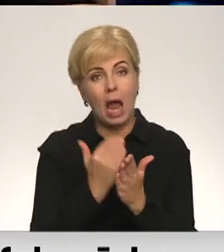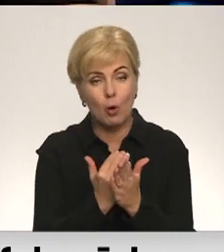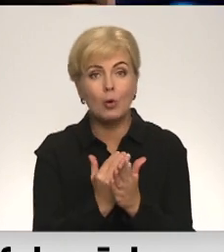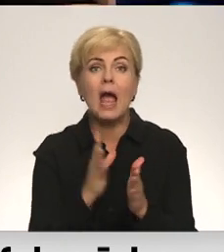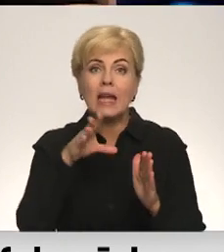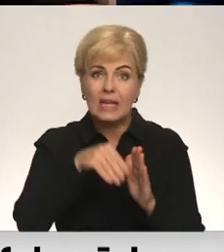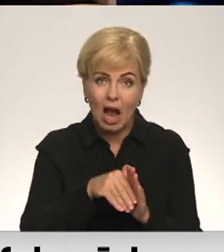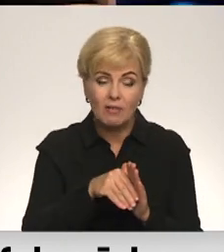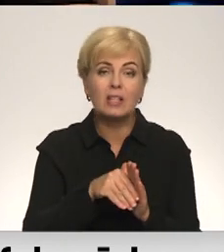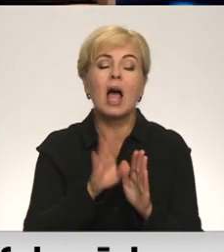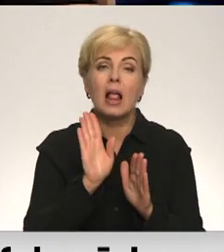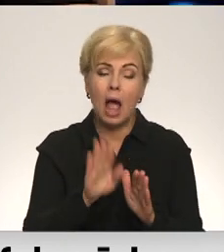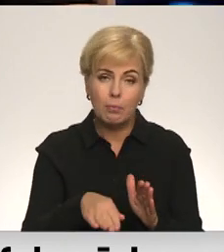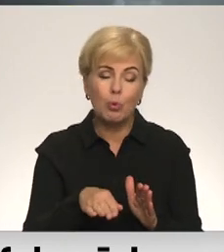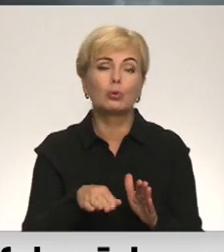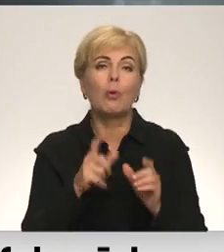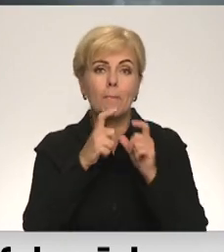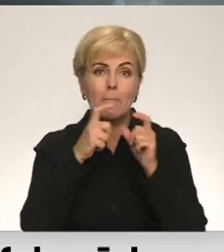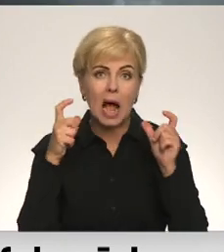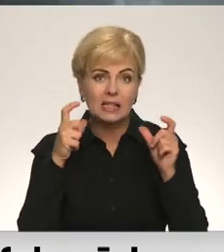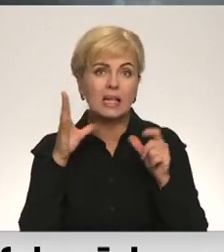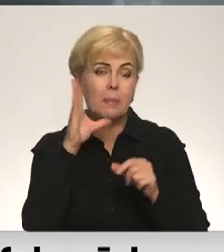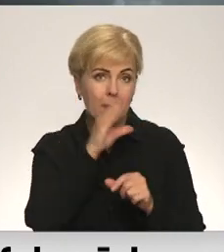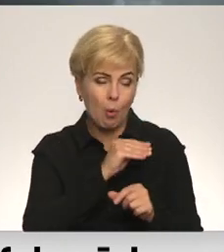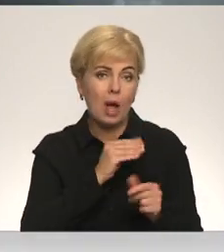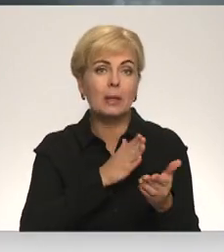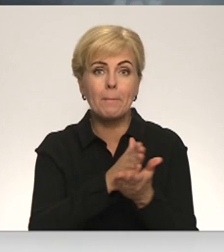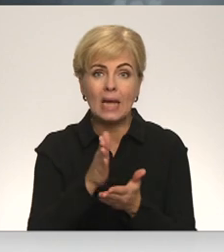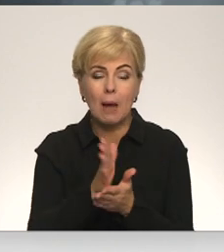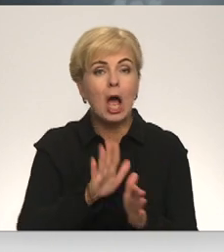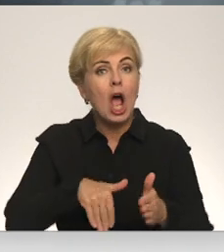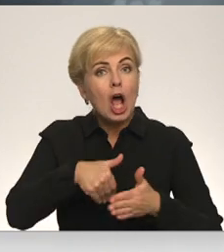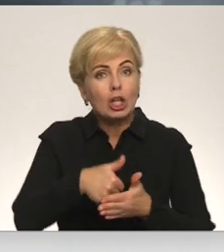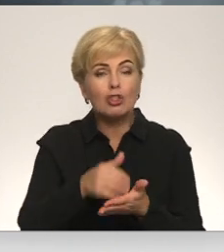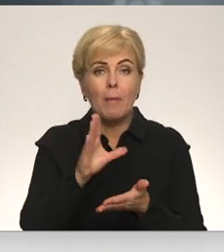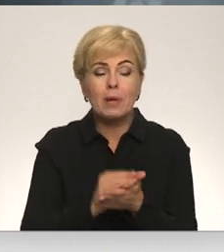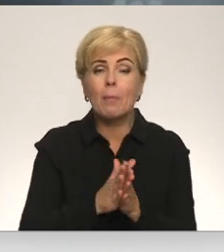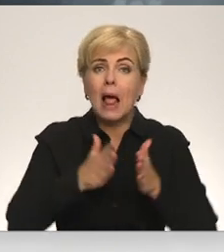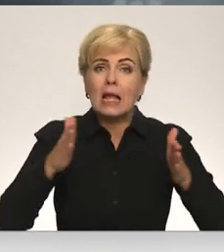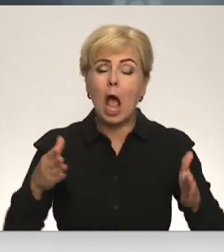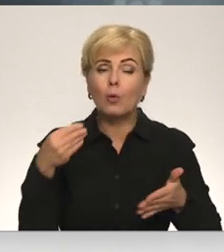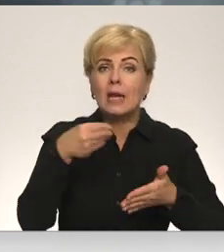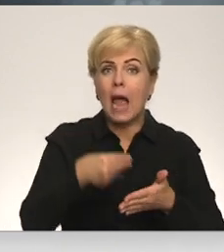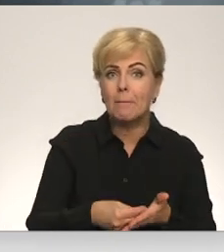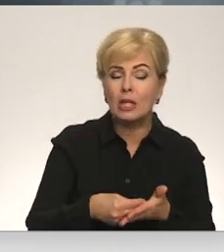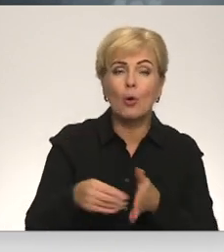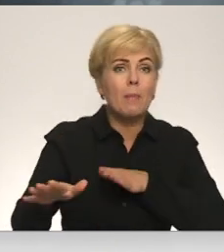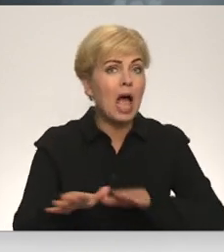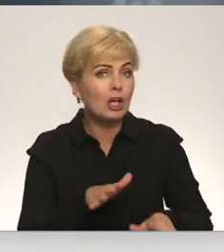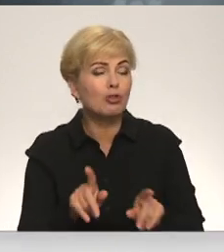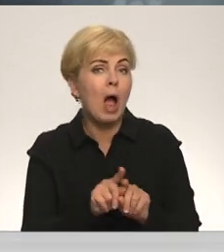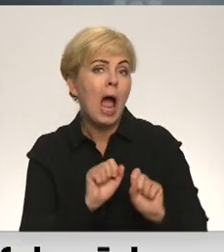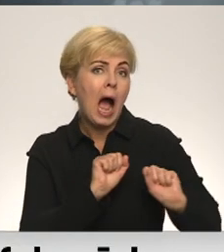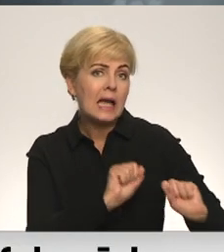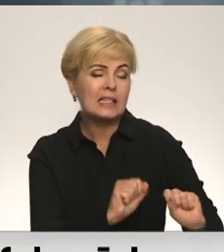maskas būtu pieejamas. Es domāju, ka mūsu līdzinējā pieredze ar šādiem lielu iepirkumu, rīkošanu un šādu aizsardzības